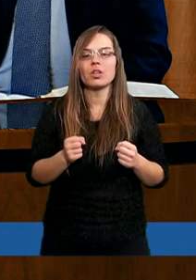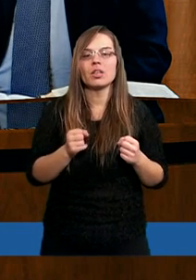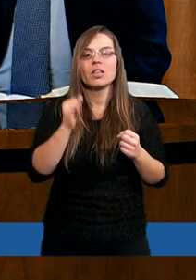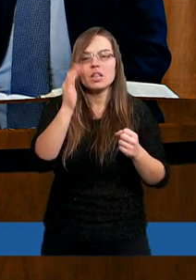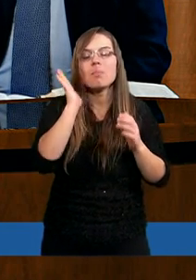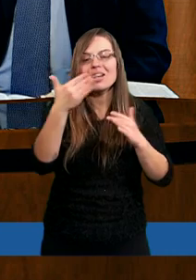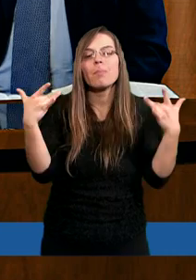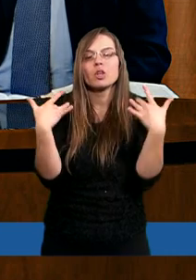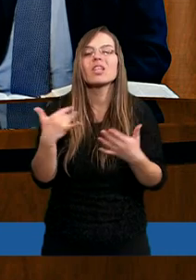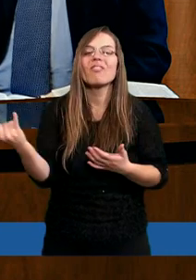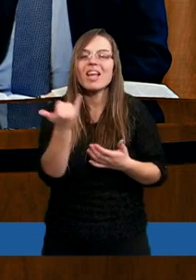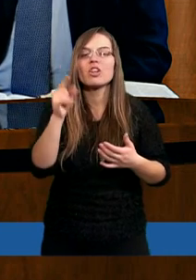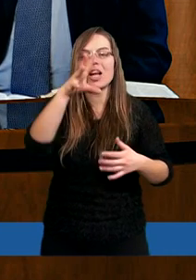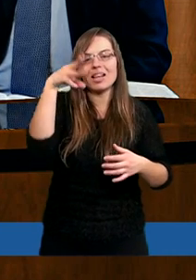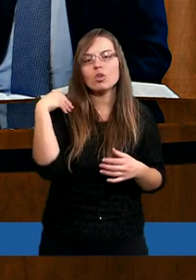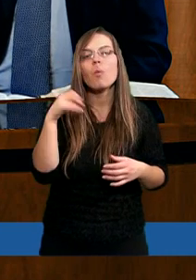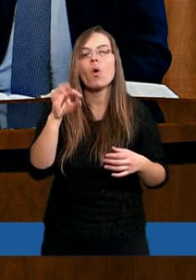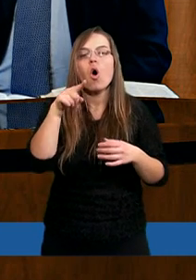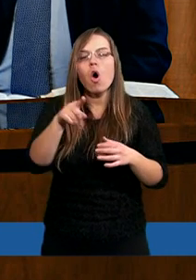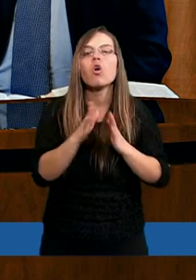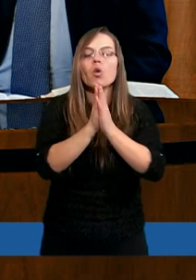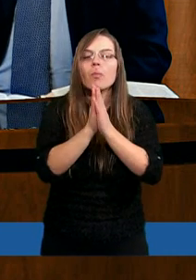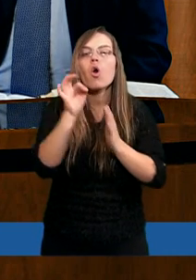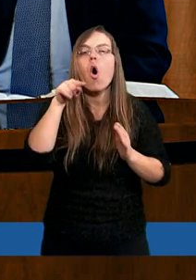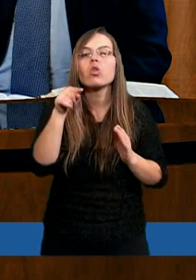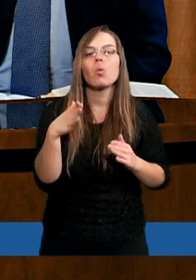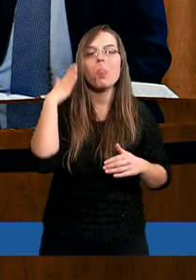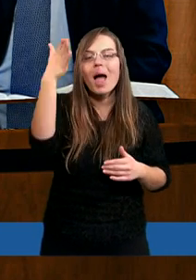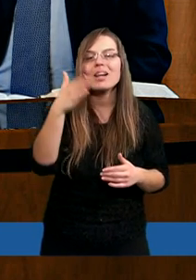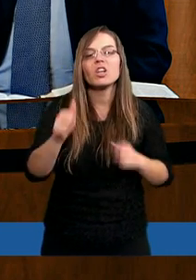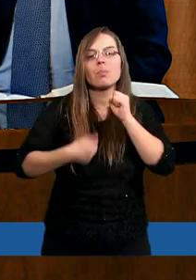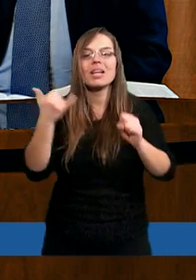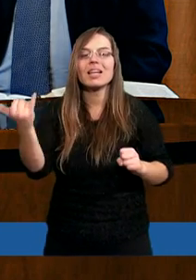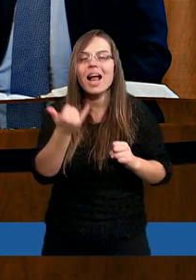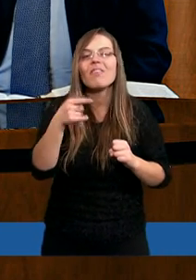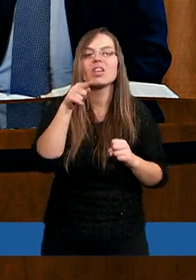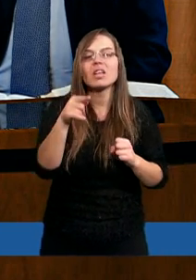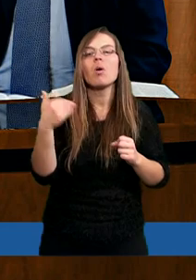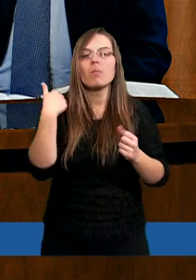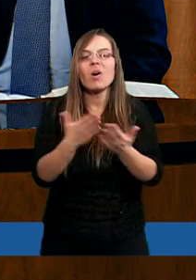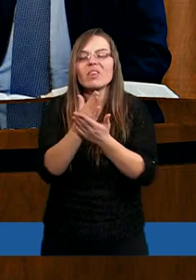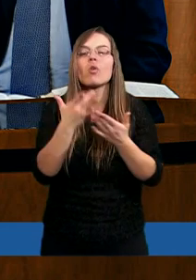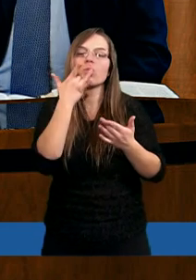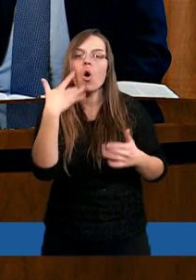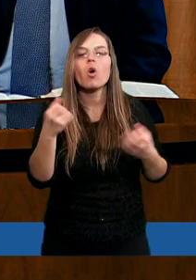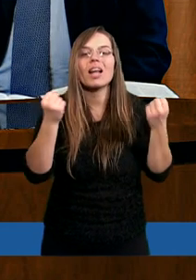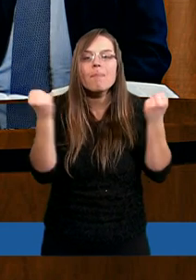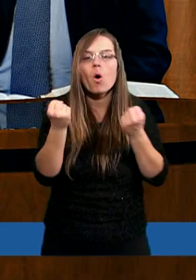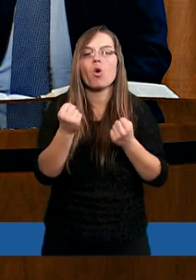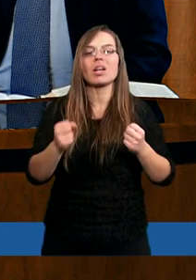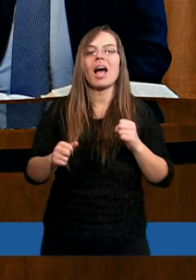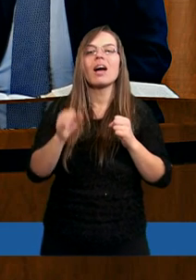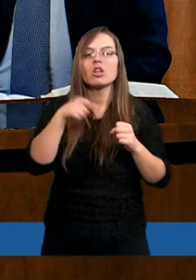będziemy żyli wiecznie z Tobą. Oto proszę, o tę nadzieję, by zawsze była żywa, gorąca,